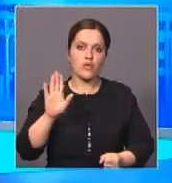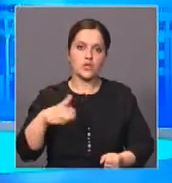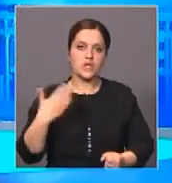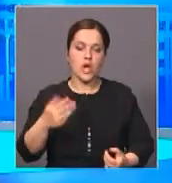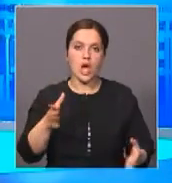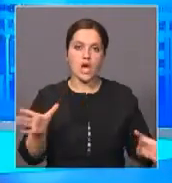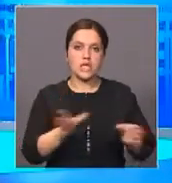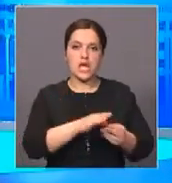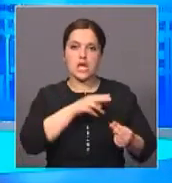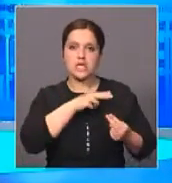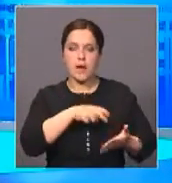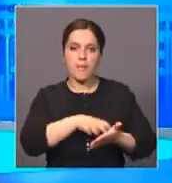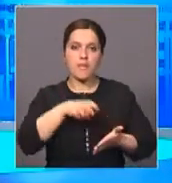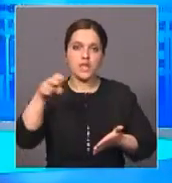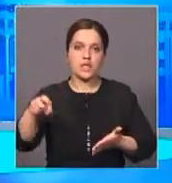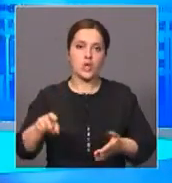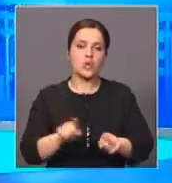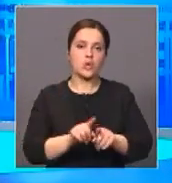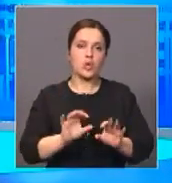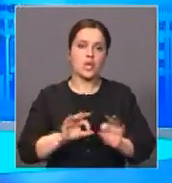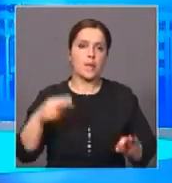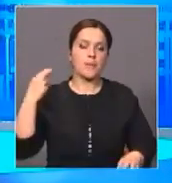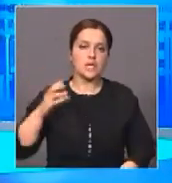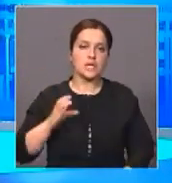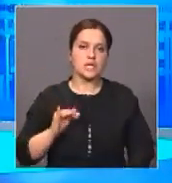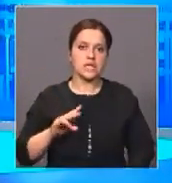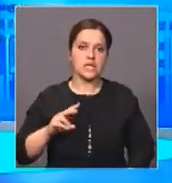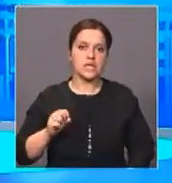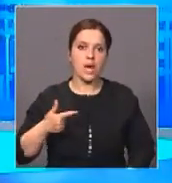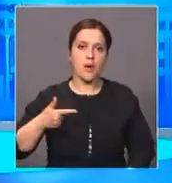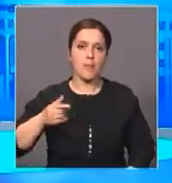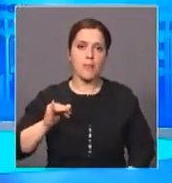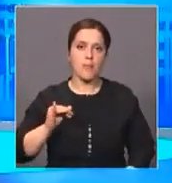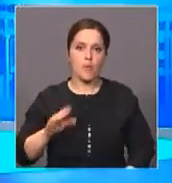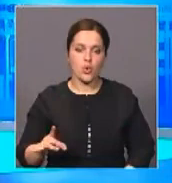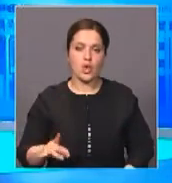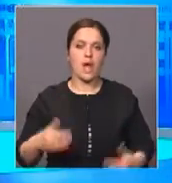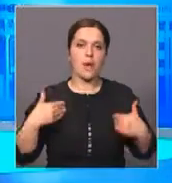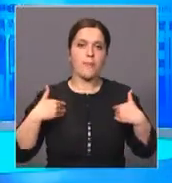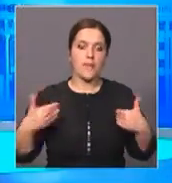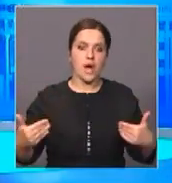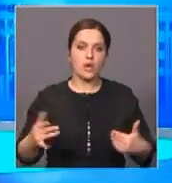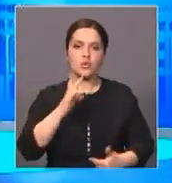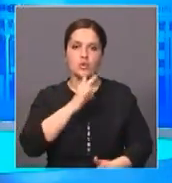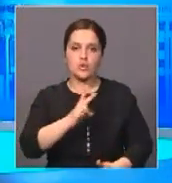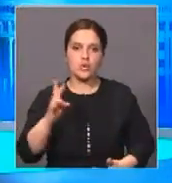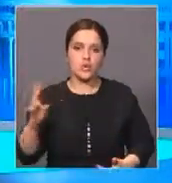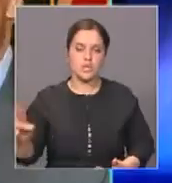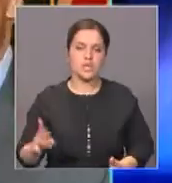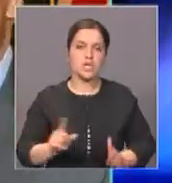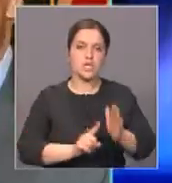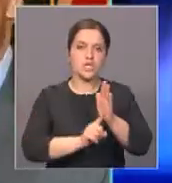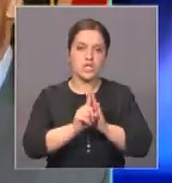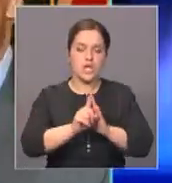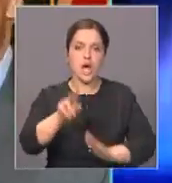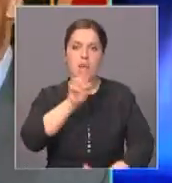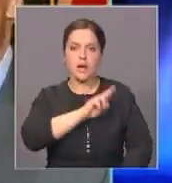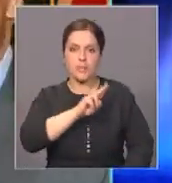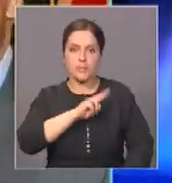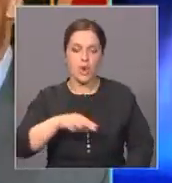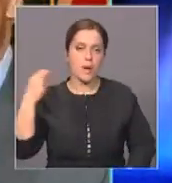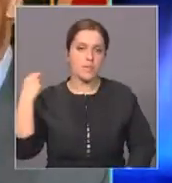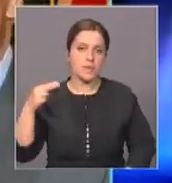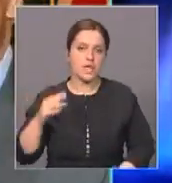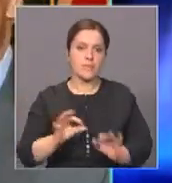сотрудничества в поздравительной телеграмме говорил и президент Сингапура. Тони Танкин-Ян также поздравил Нурсултана Назарбаева со вступлением в